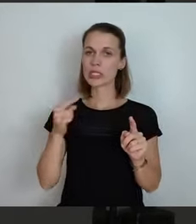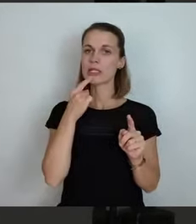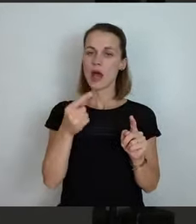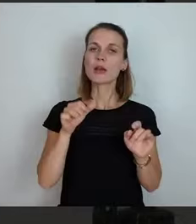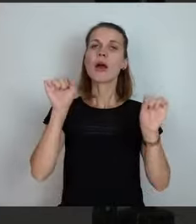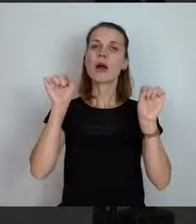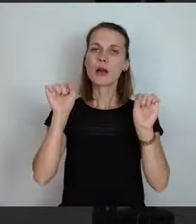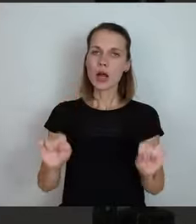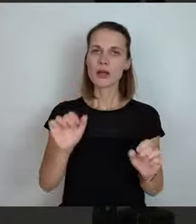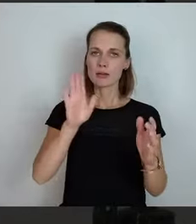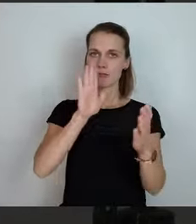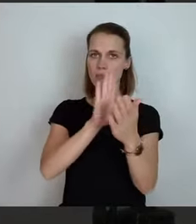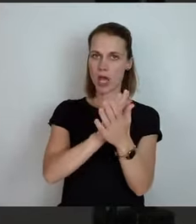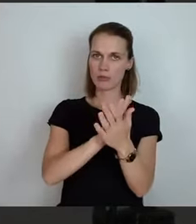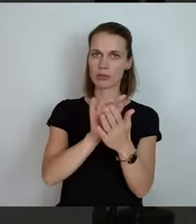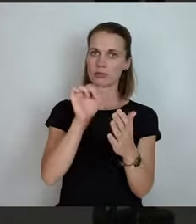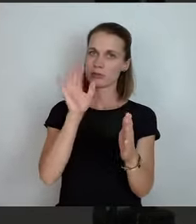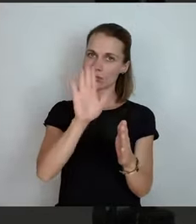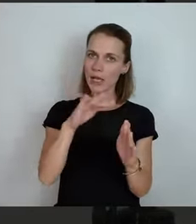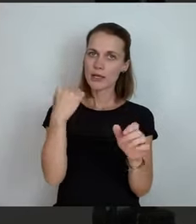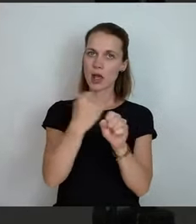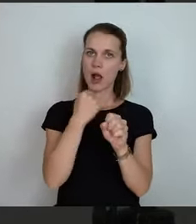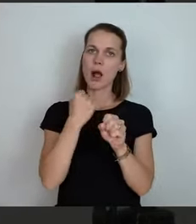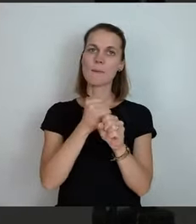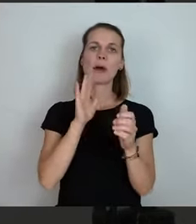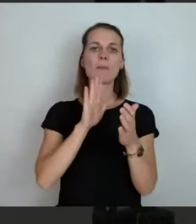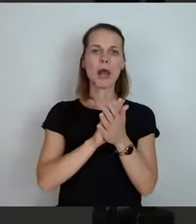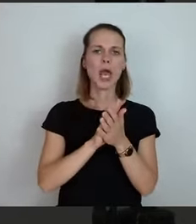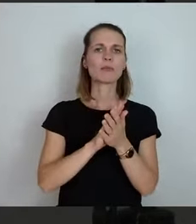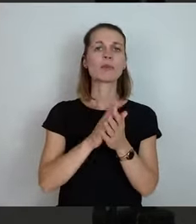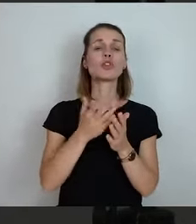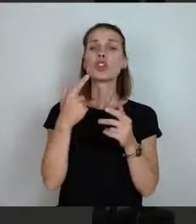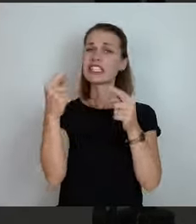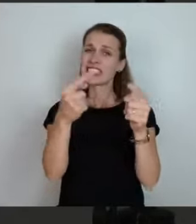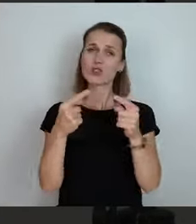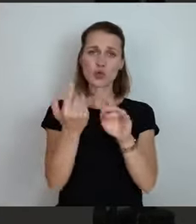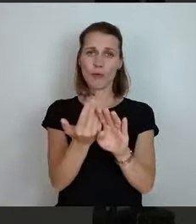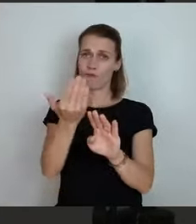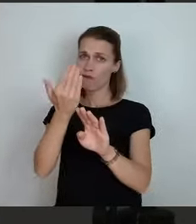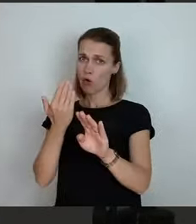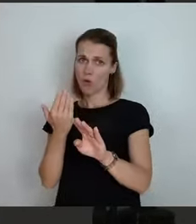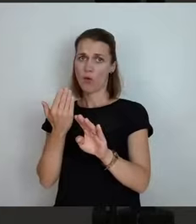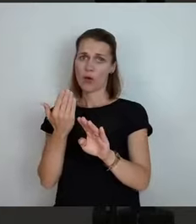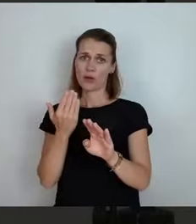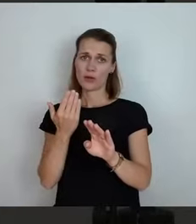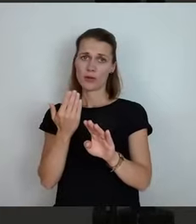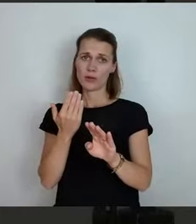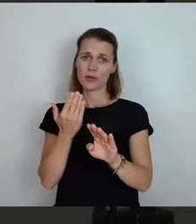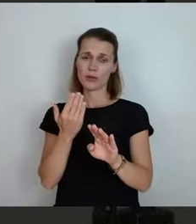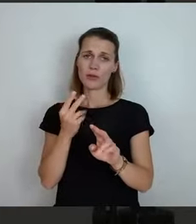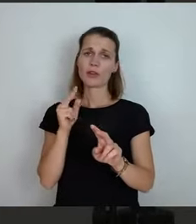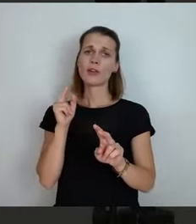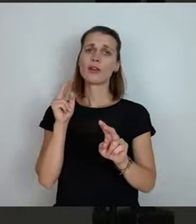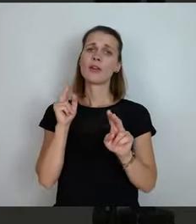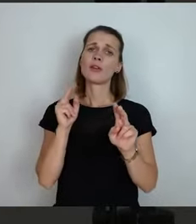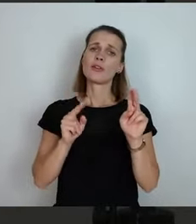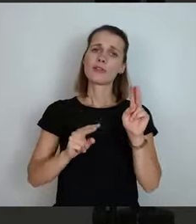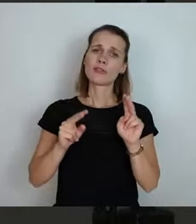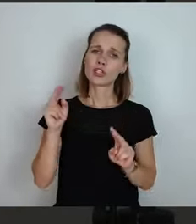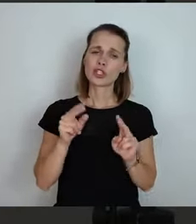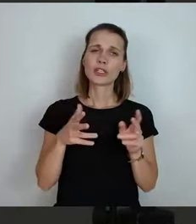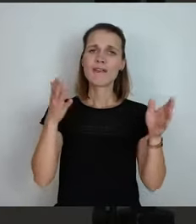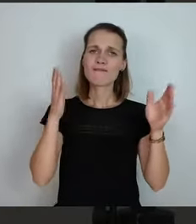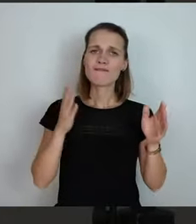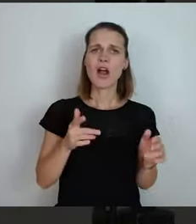Bereits weit im Vorfeld der gesamten Diskussion. Wir haben mehrere Befassungen im zuständigen Fachausschuss